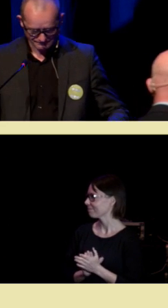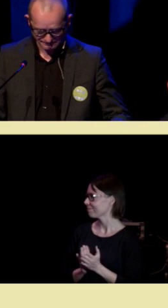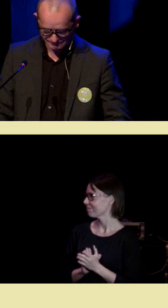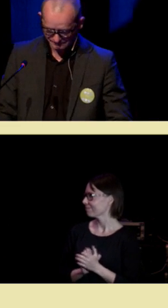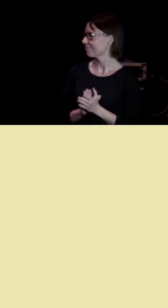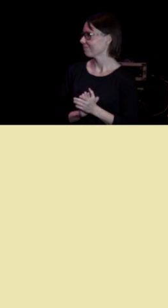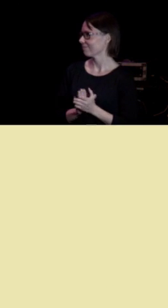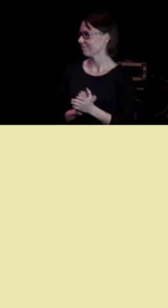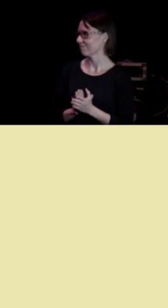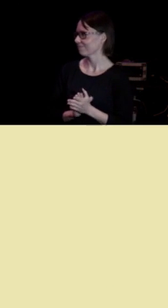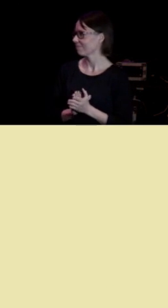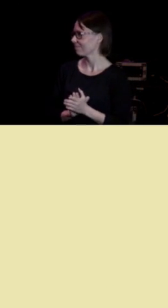Undertekster av Ai-Media